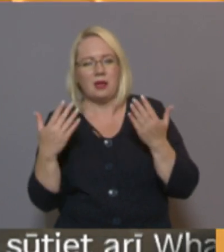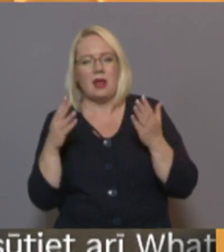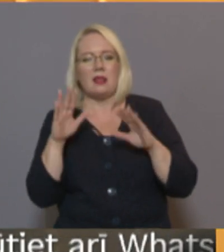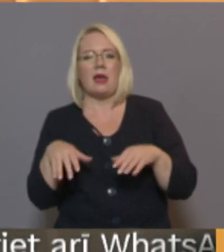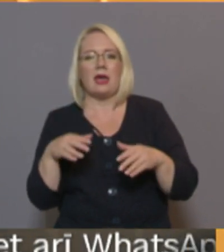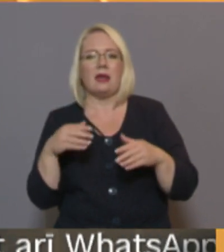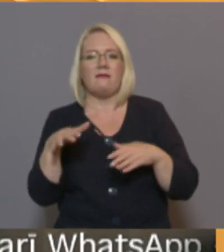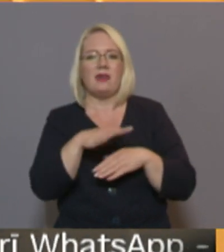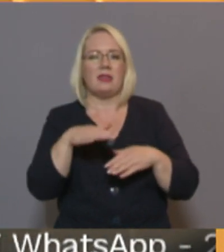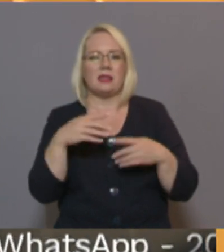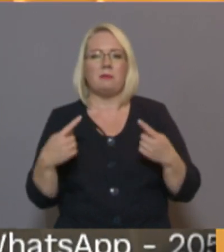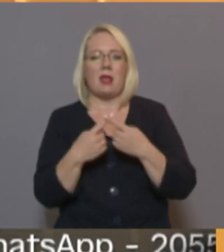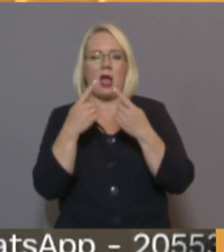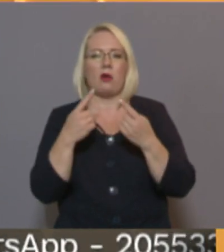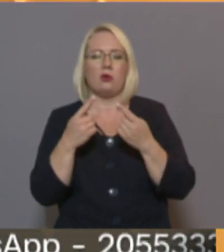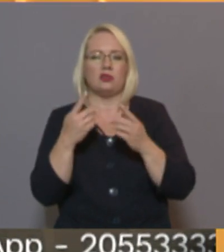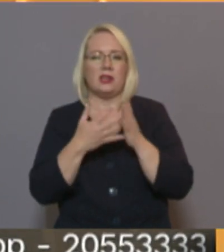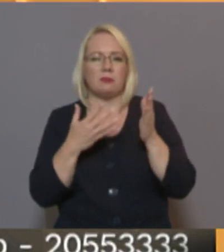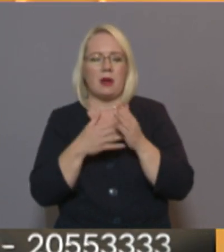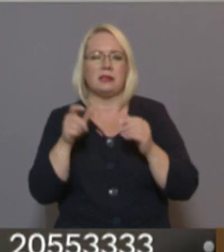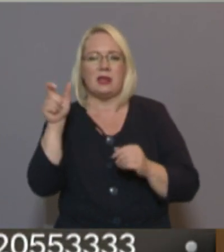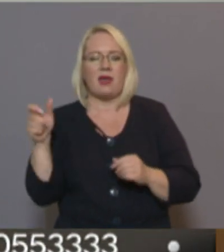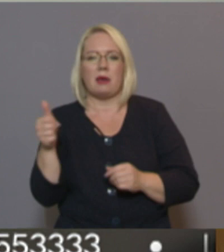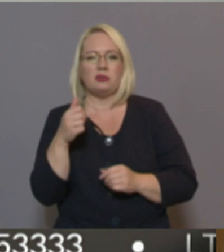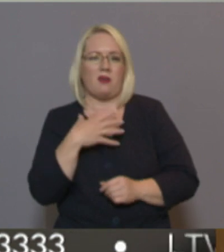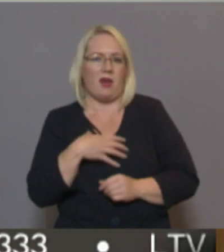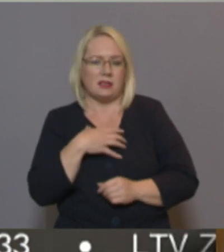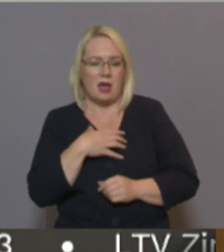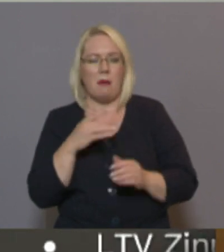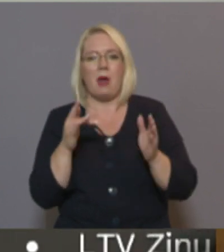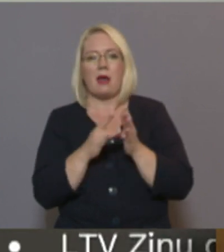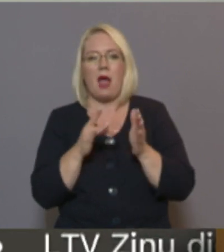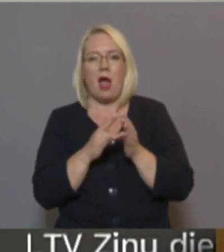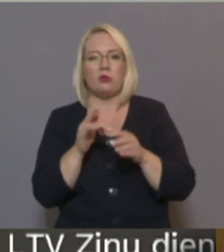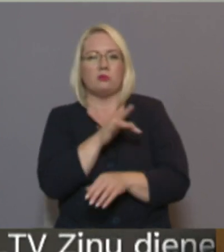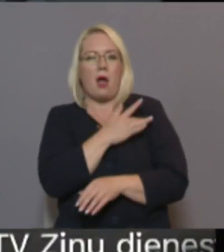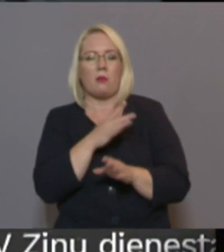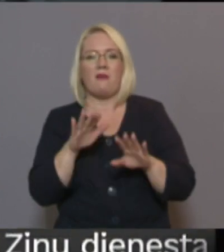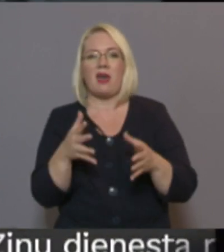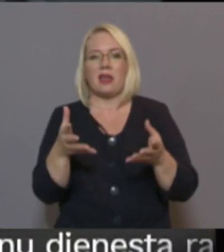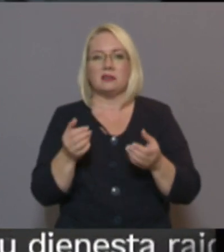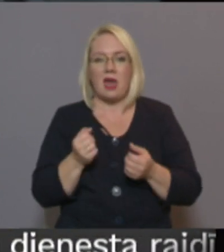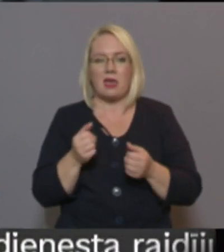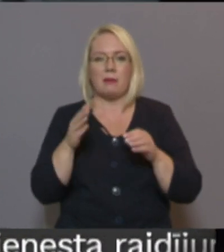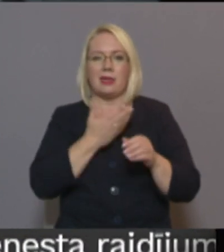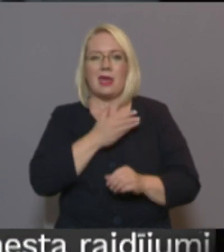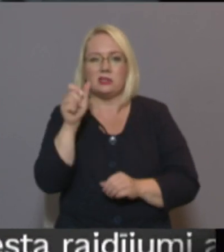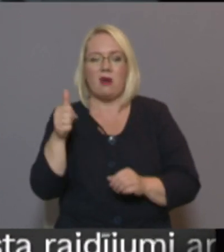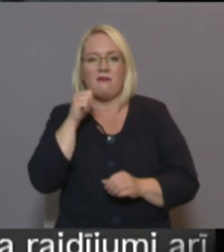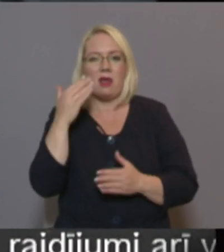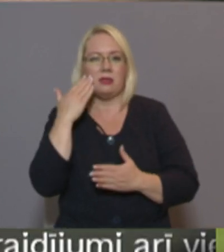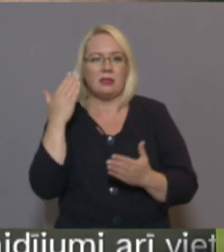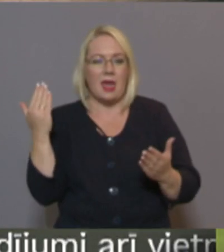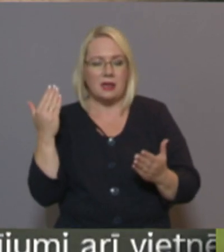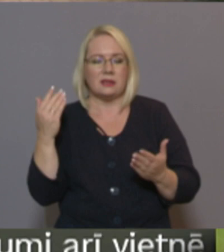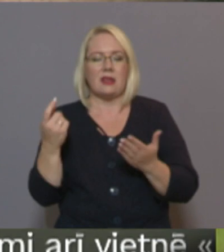cilvēkiem ar īpašām vajadzībām. Tomēr kādas pašvaldības pakalpojums iedzīvotāju šeit varēs saņemt šobrīd vēl nav zināms. TV Kurzem aptaujā